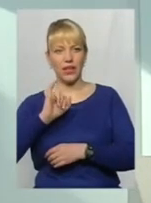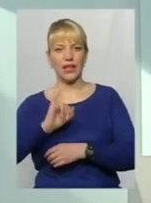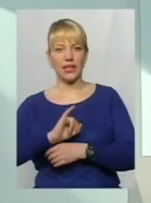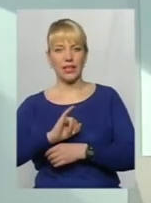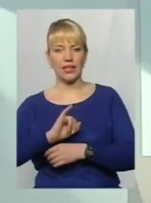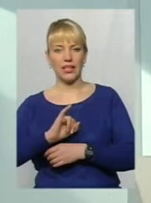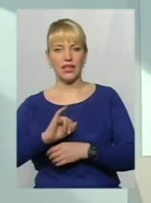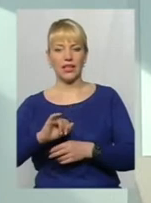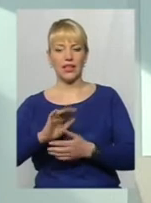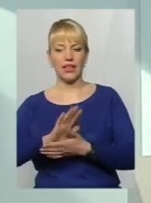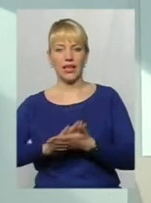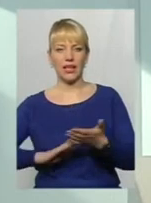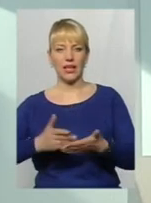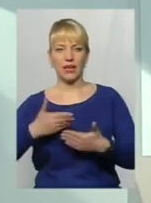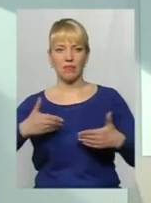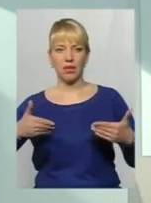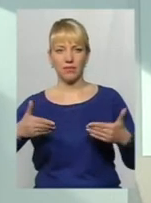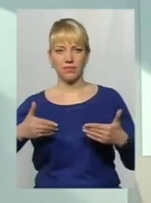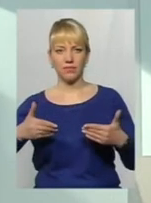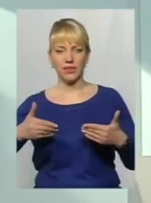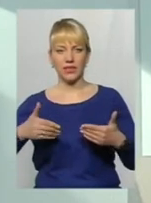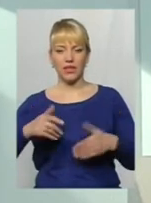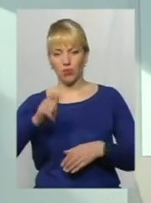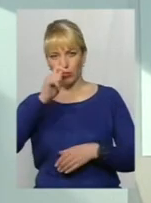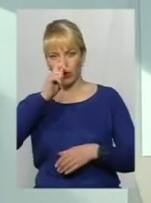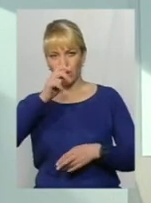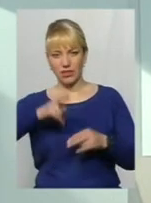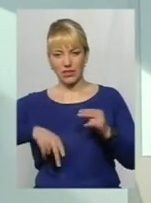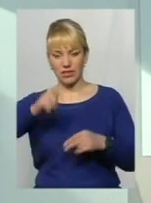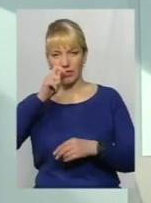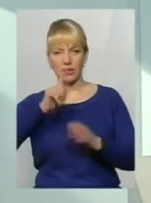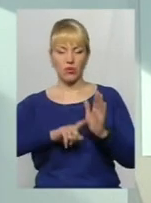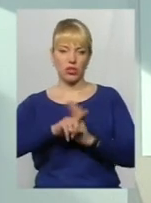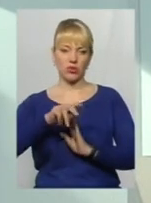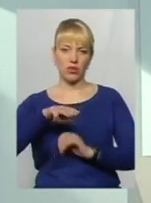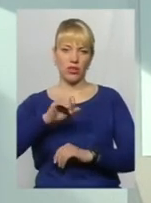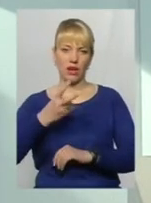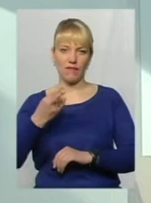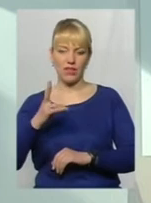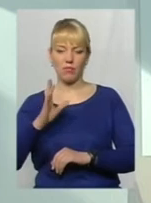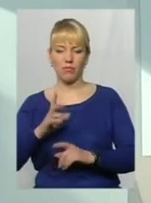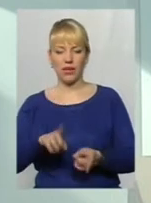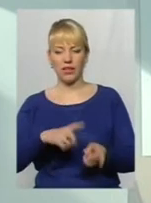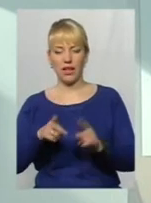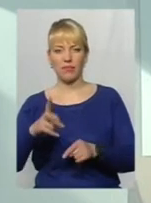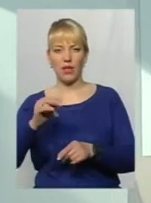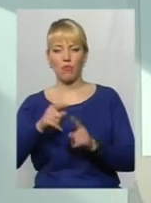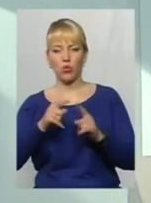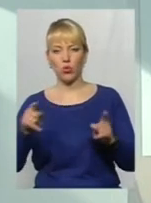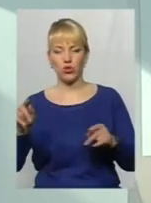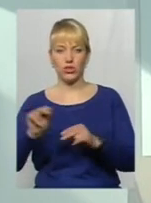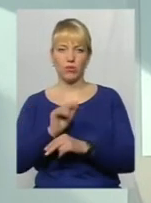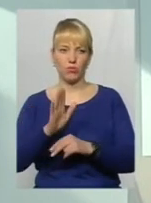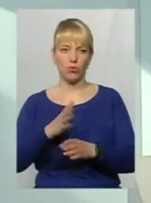І далі ми вже в квітні, в кінці квітня, в началі травня перейдемо на поточний ремонт, тобто вже